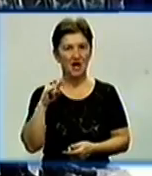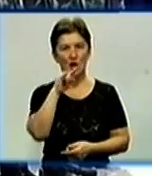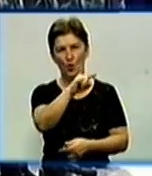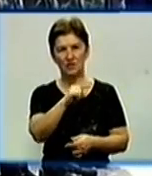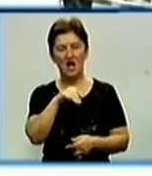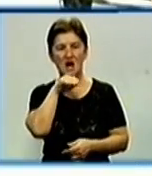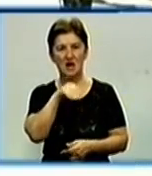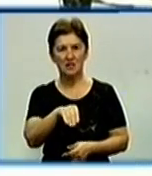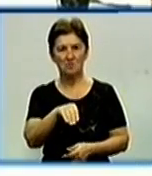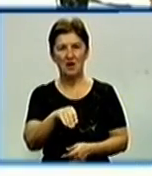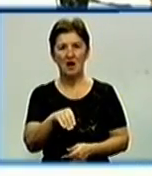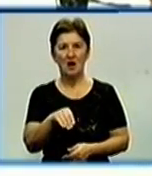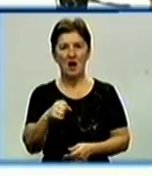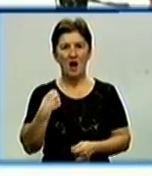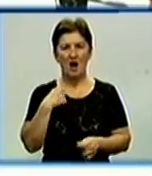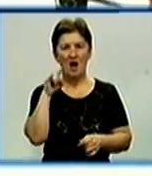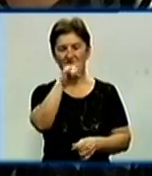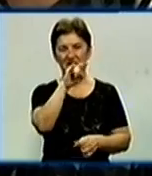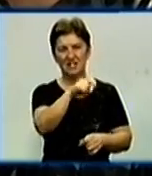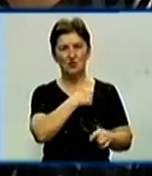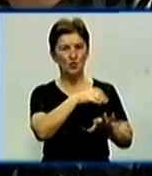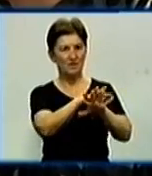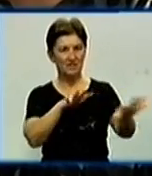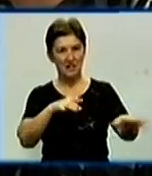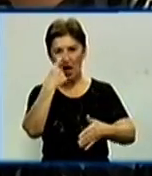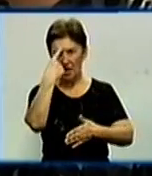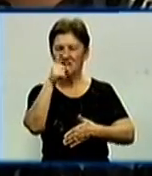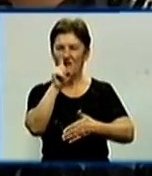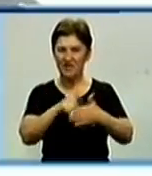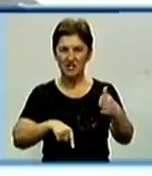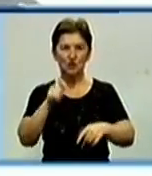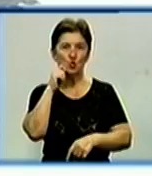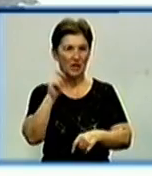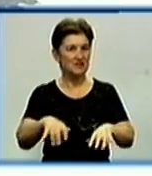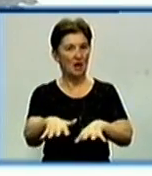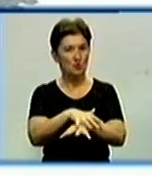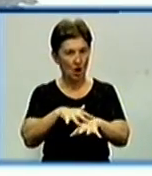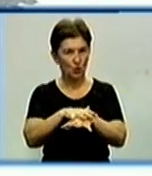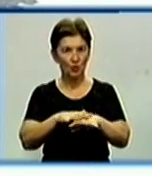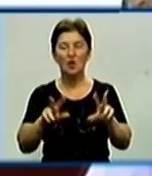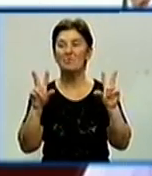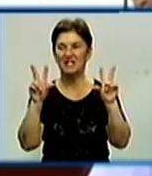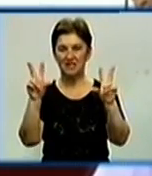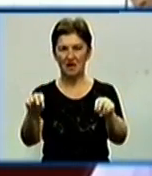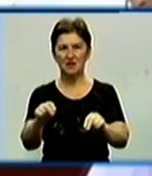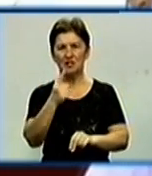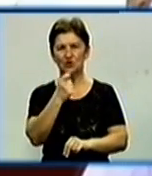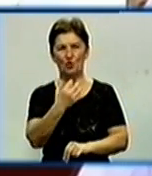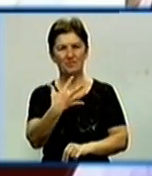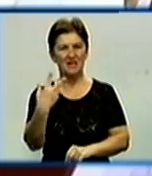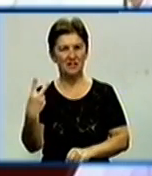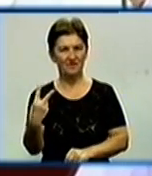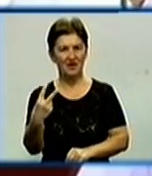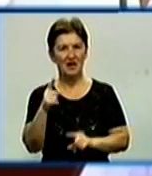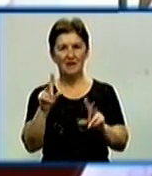академії Національного авіаційного університету. На вірність українському народу присягали 152 юнаки. Присягаю виконувати